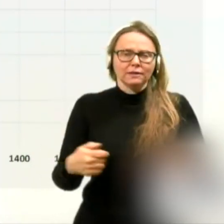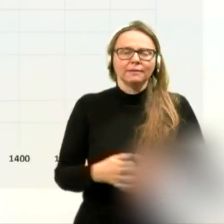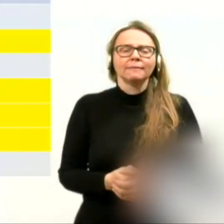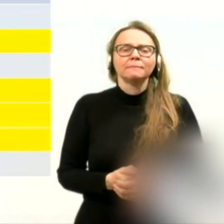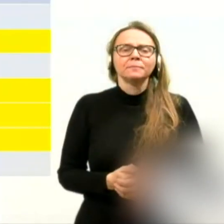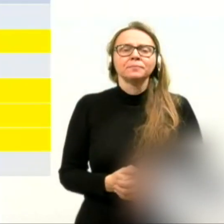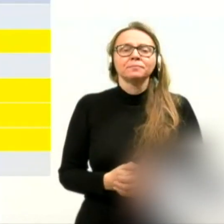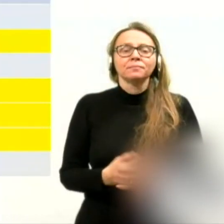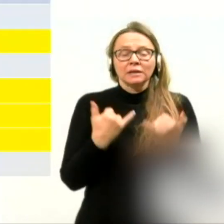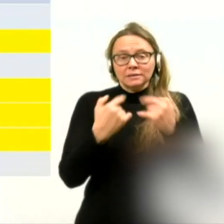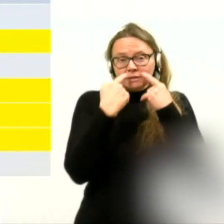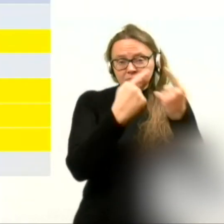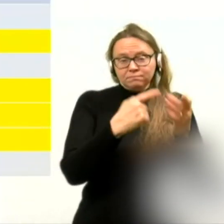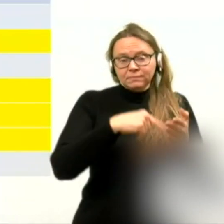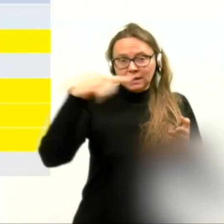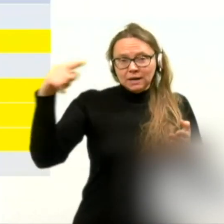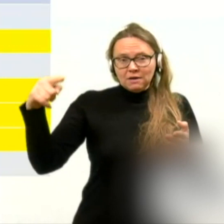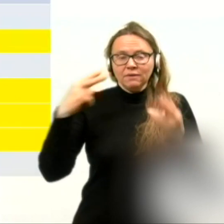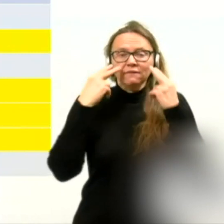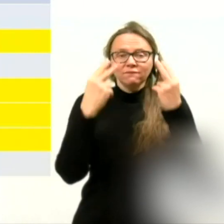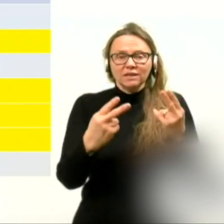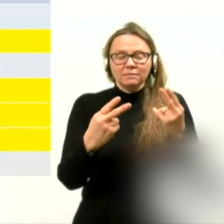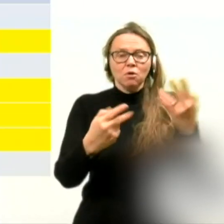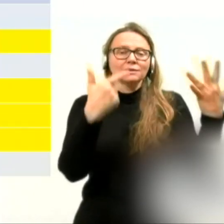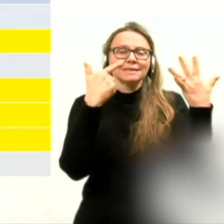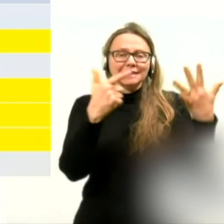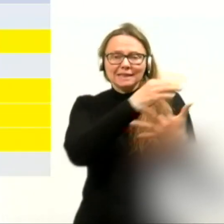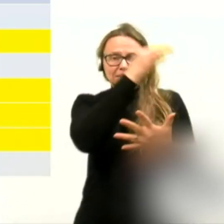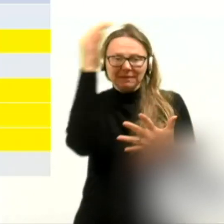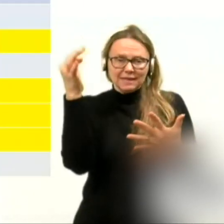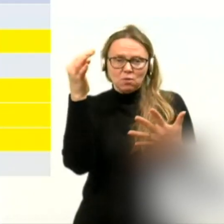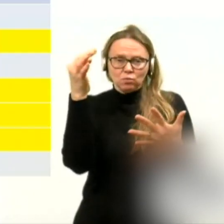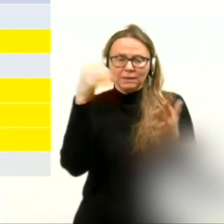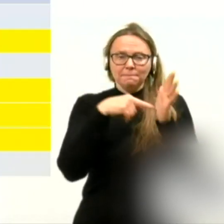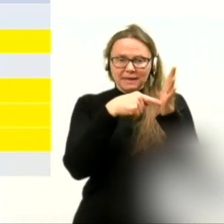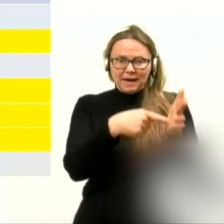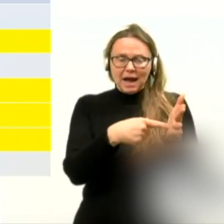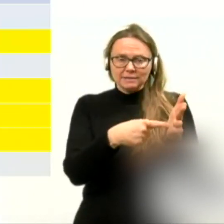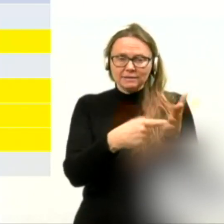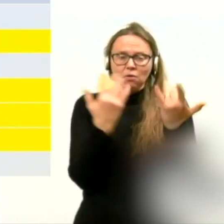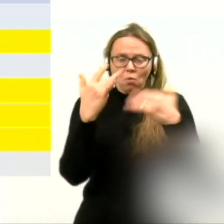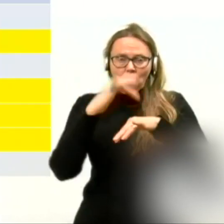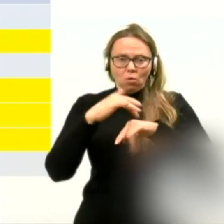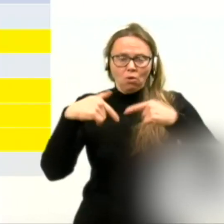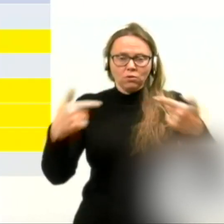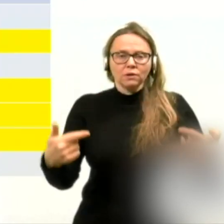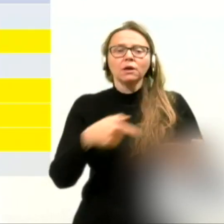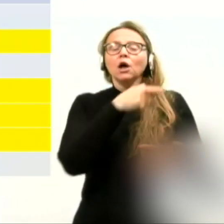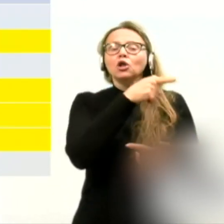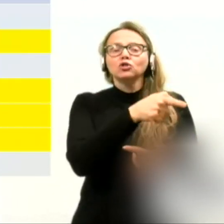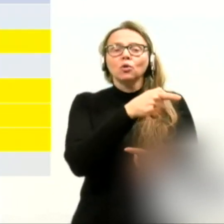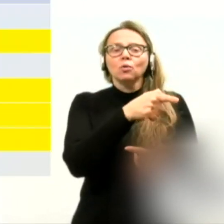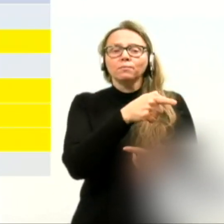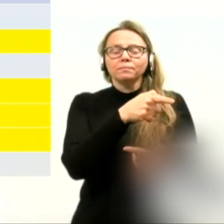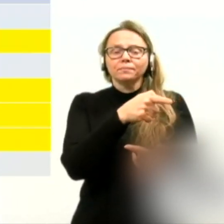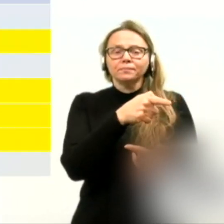Na naslednjem grafu pa vidimo potem sedem dnevno incidenco. Tole, kar je